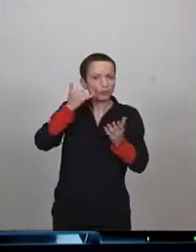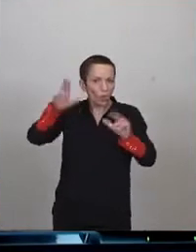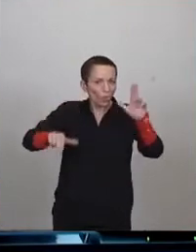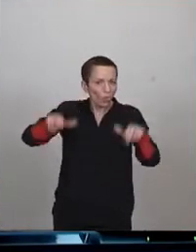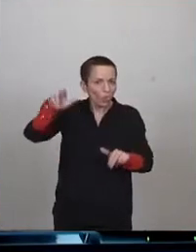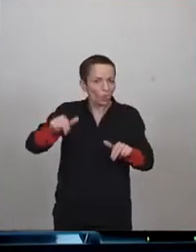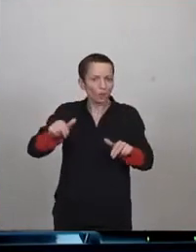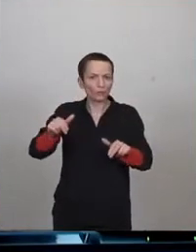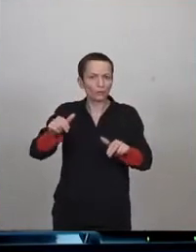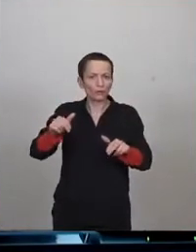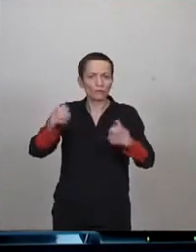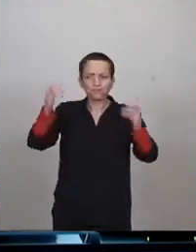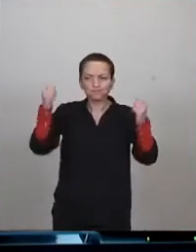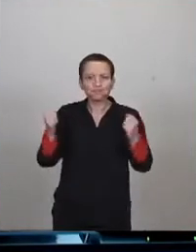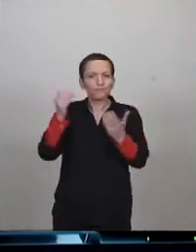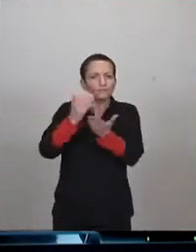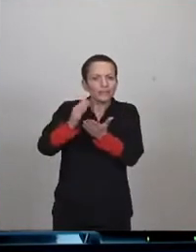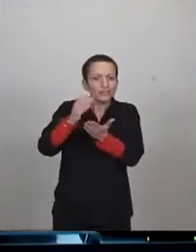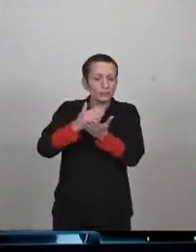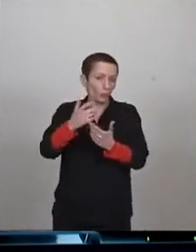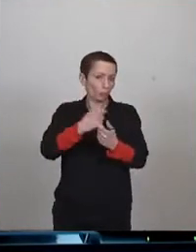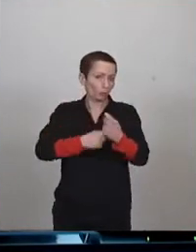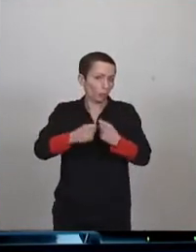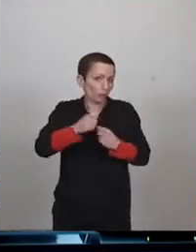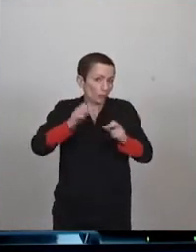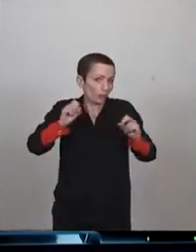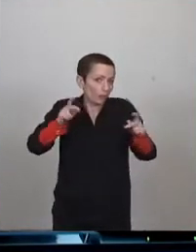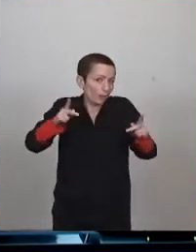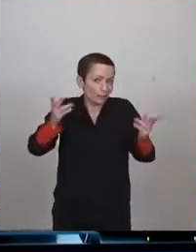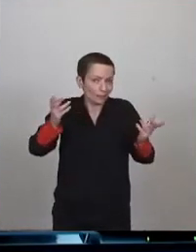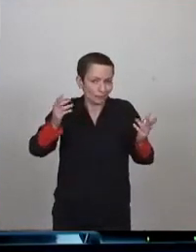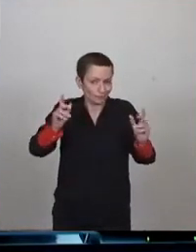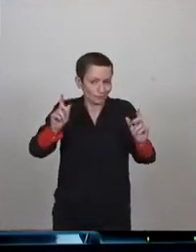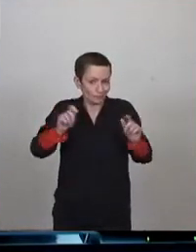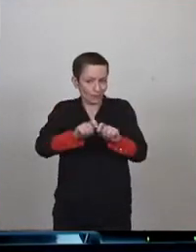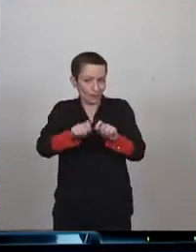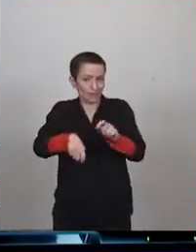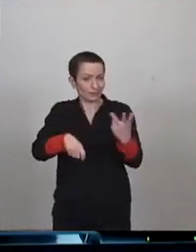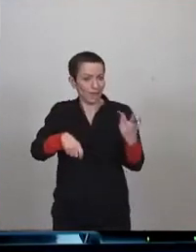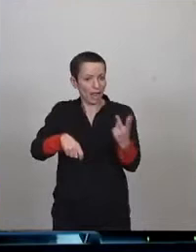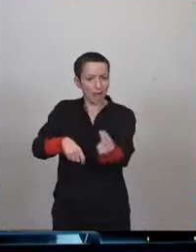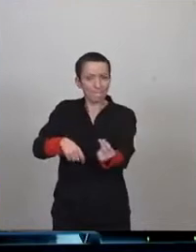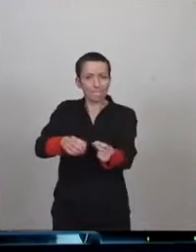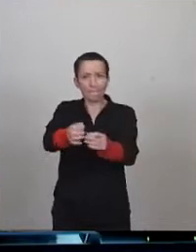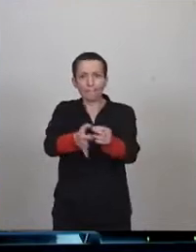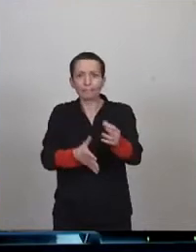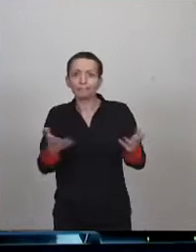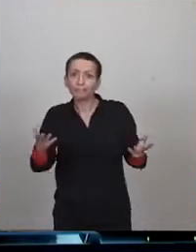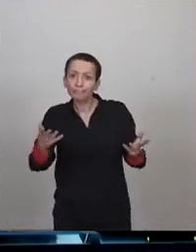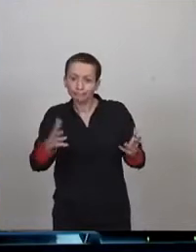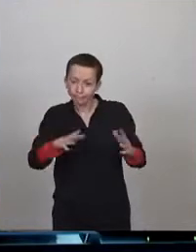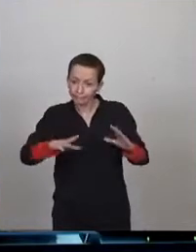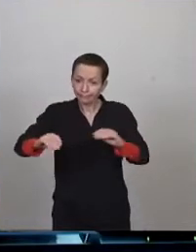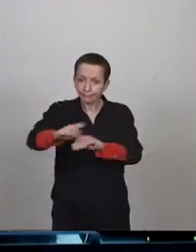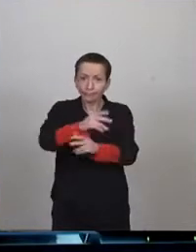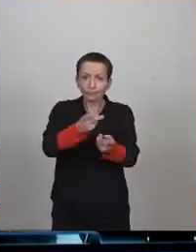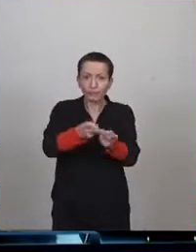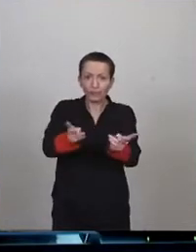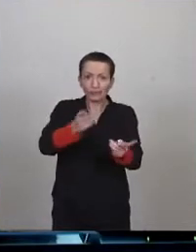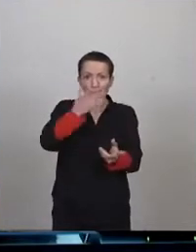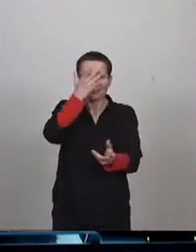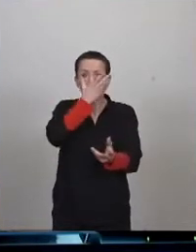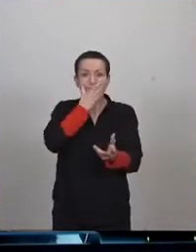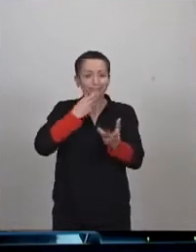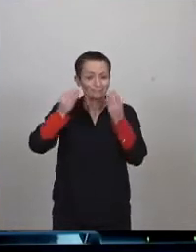béton, certes temporaire mais tout de même installée, les trois ensembles aboutissent sur des espaces publics à une dégradation esthétique